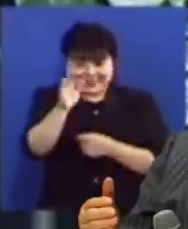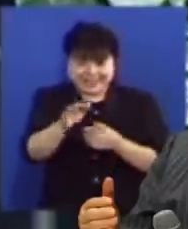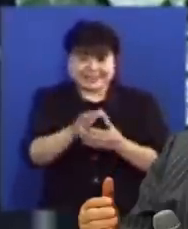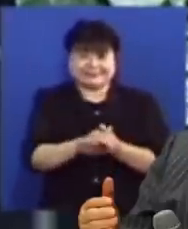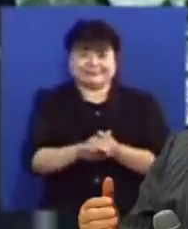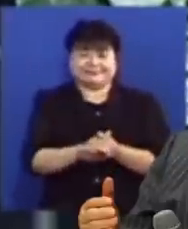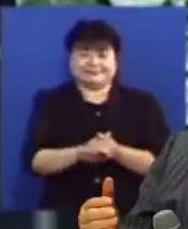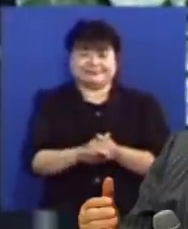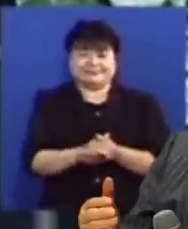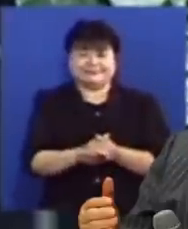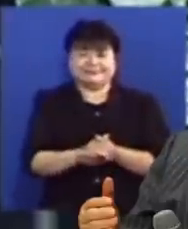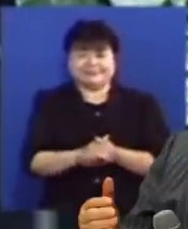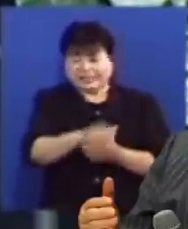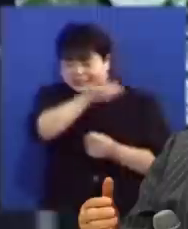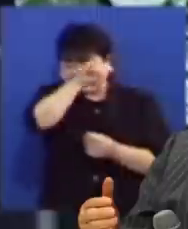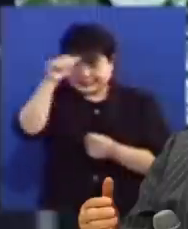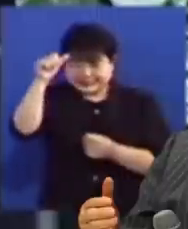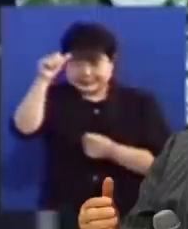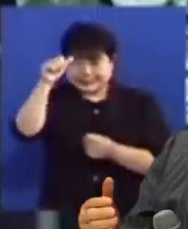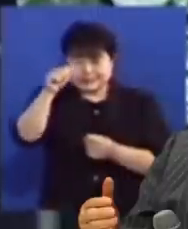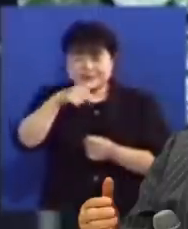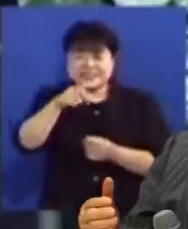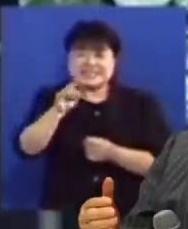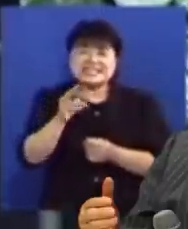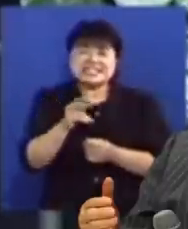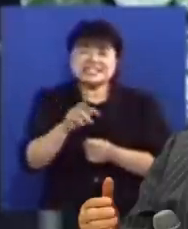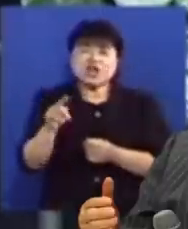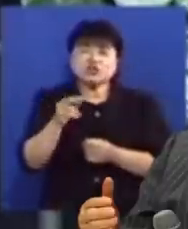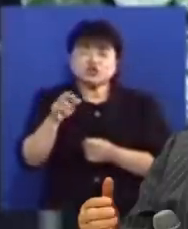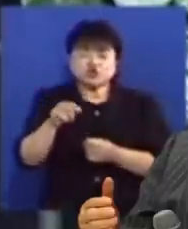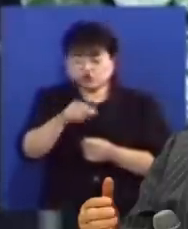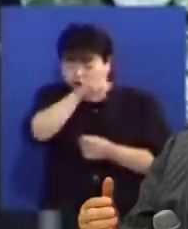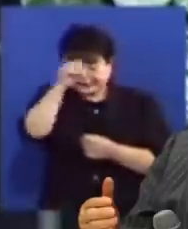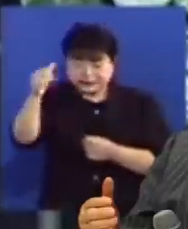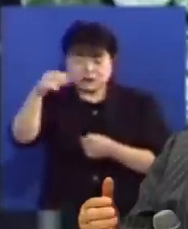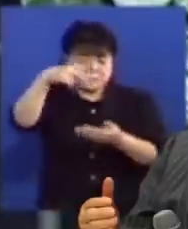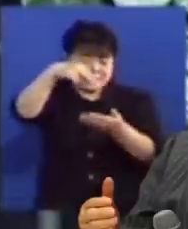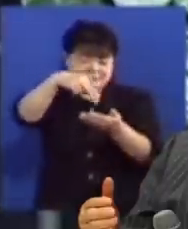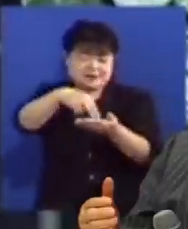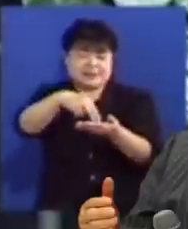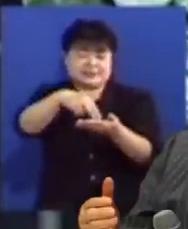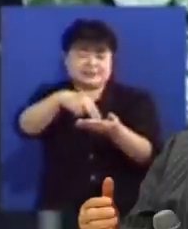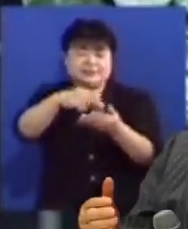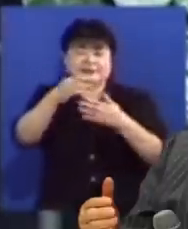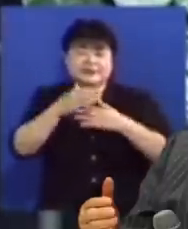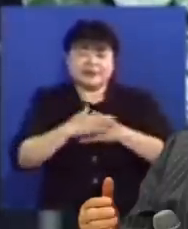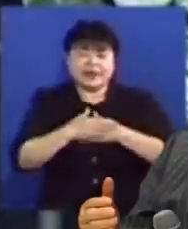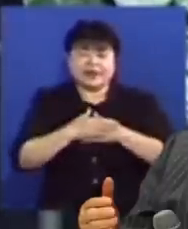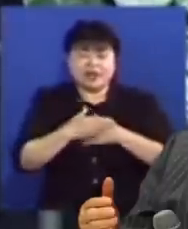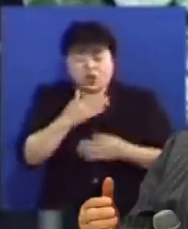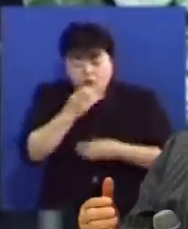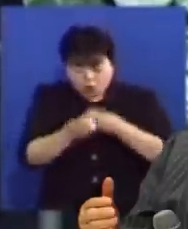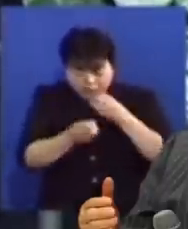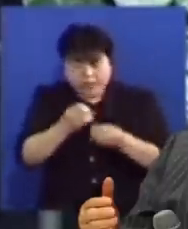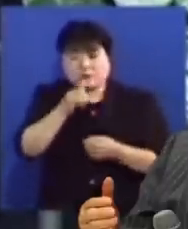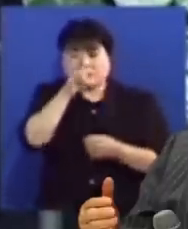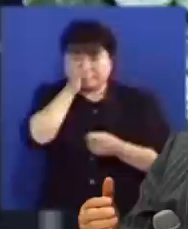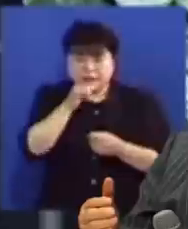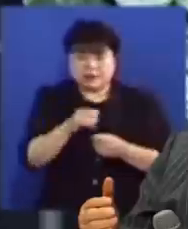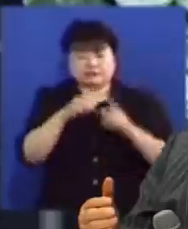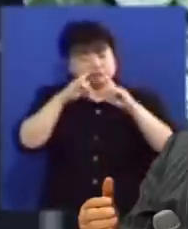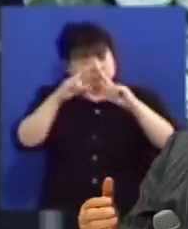거기에 있는 장로님, 길선주 장로님이 일어났어서 내가 여러분 회개할 것이 있습니다